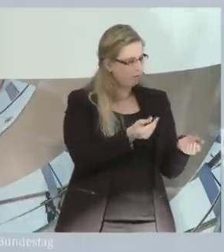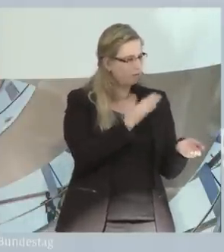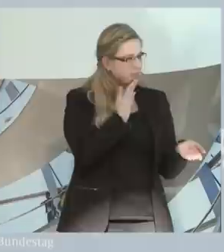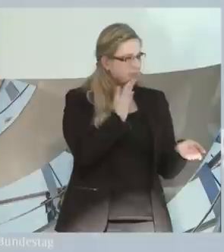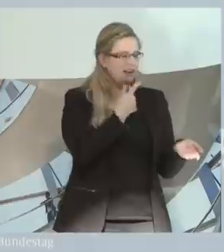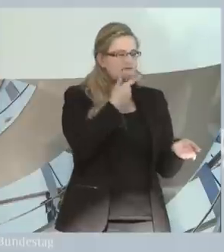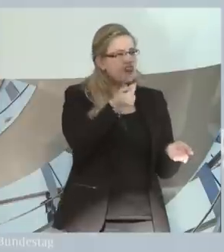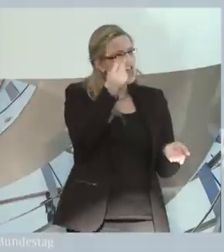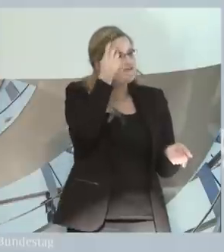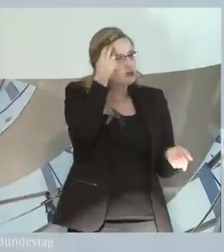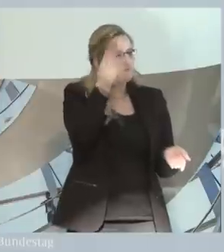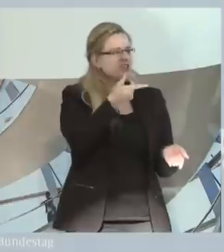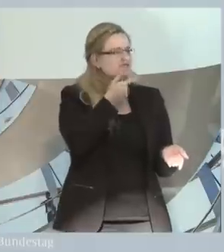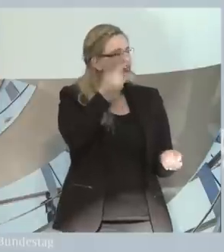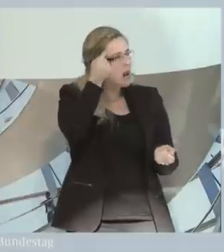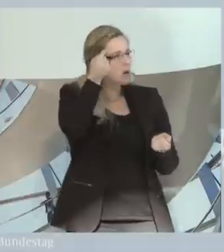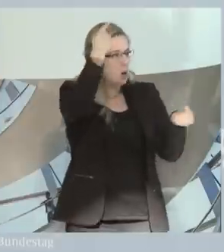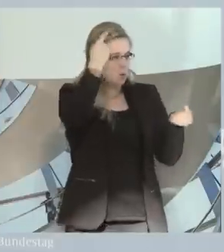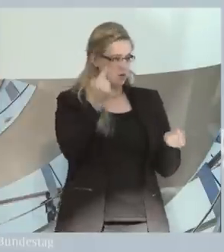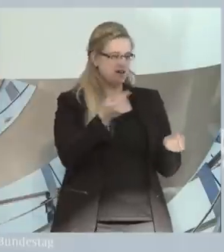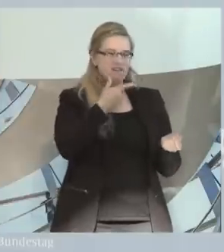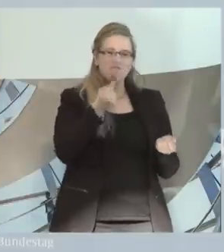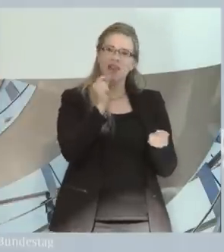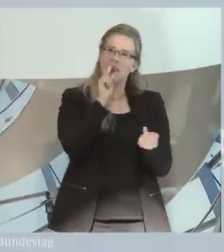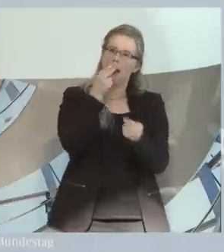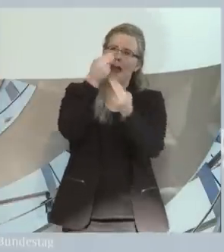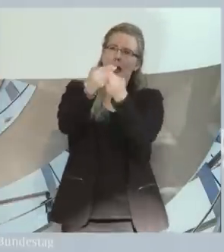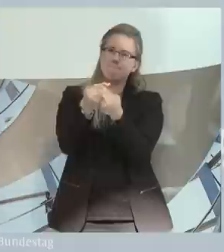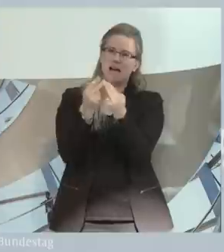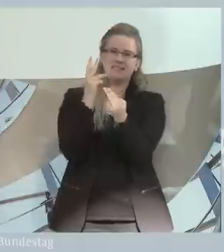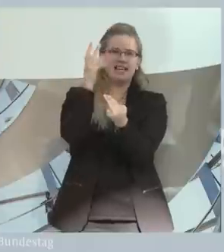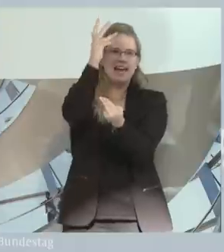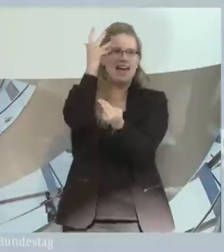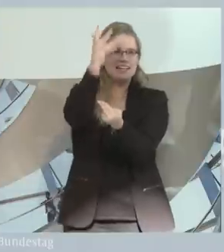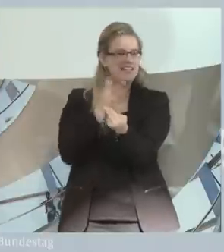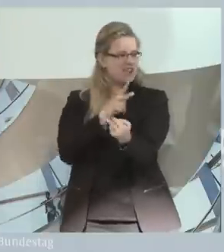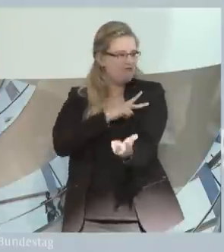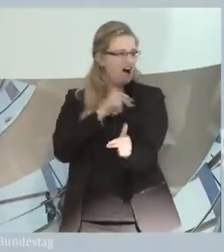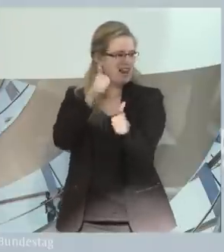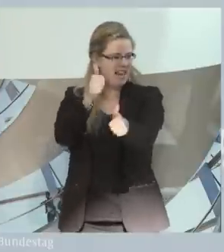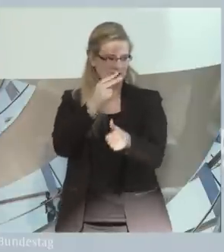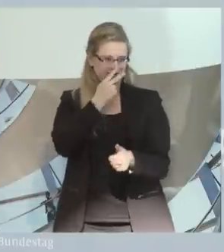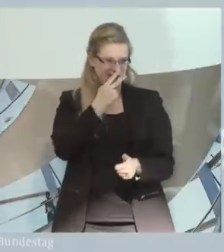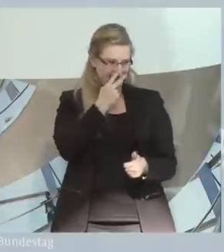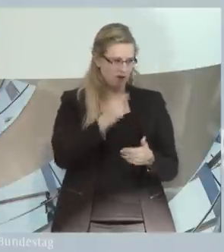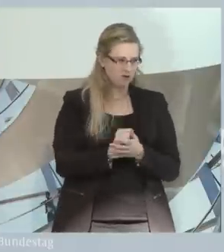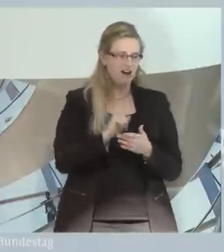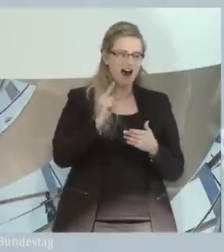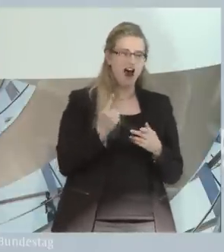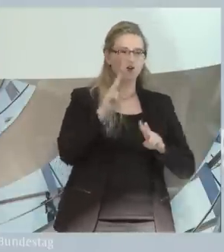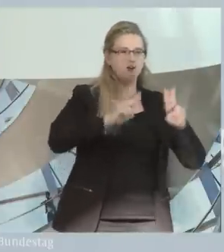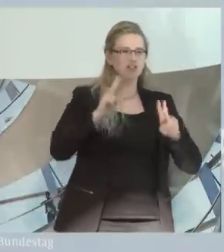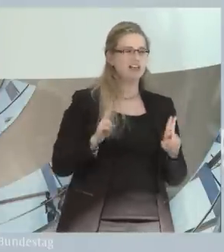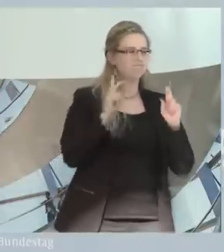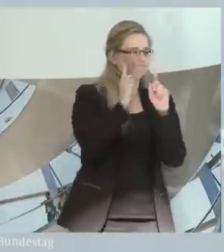dem Hintergrund einer sich wandelnden Realität. Es geht darum, weitgehende Kompromissauslotungen im